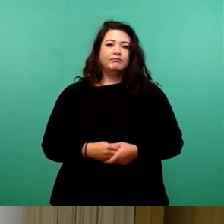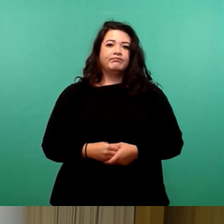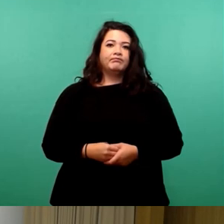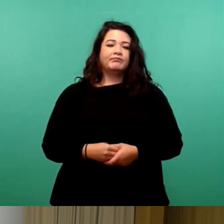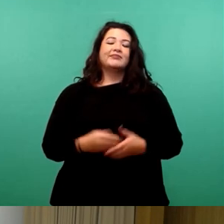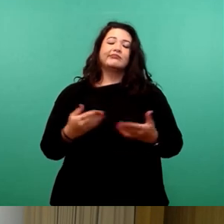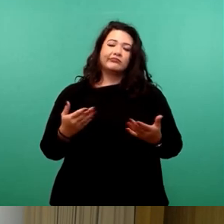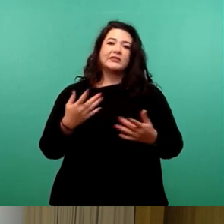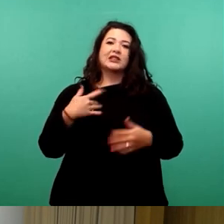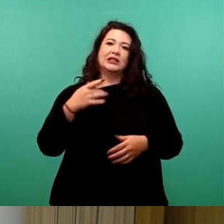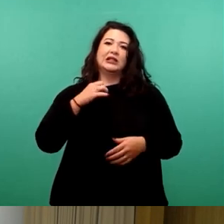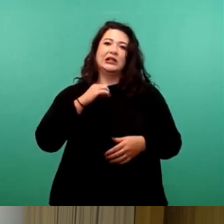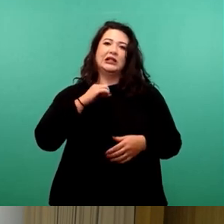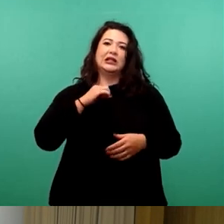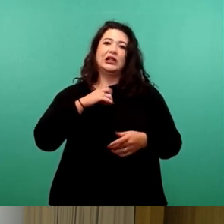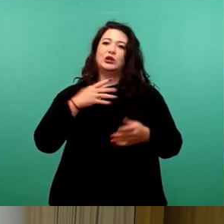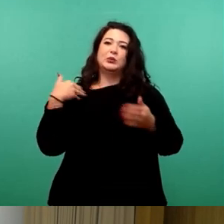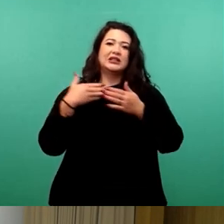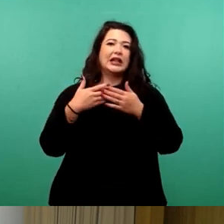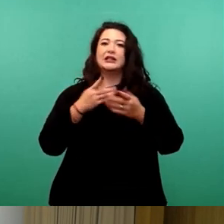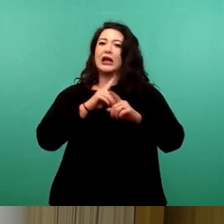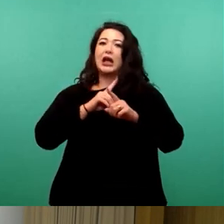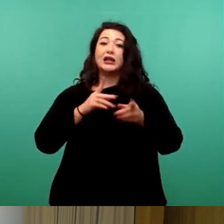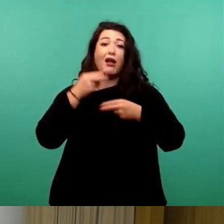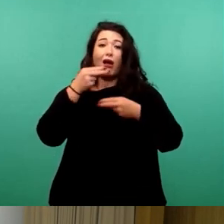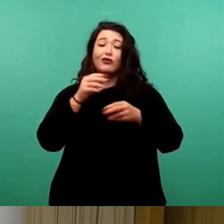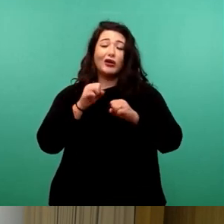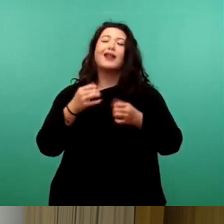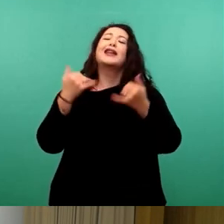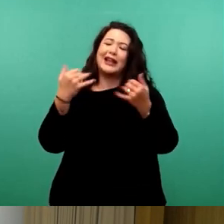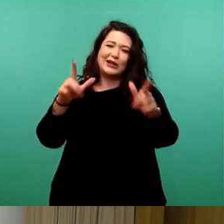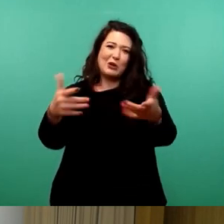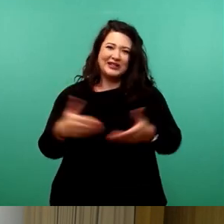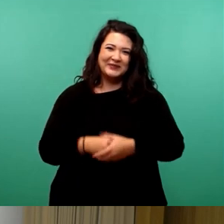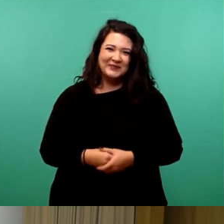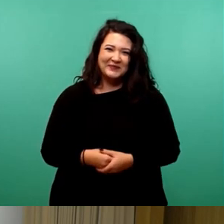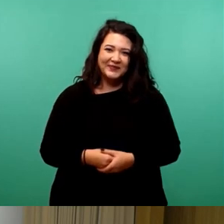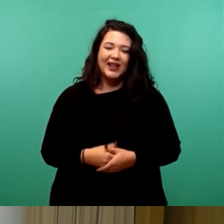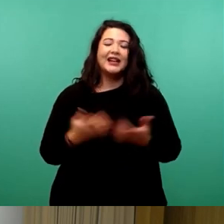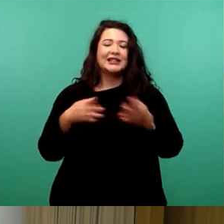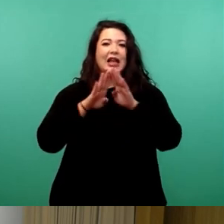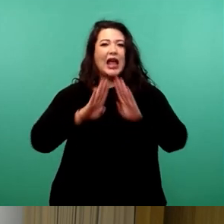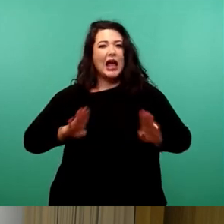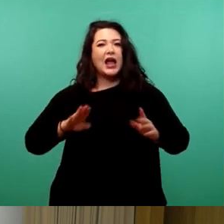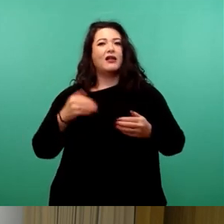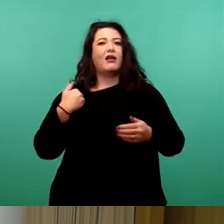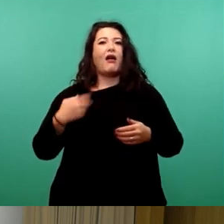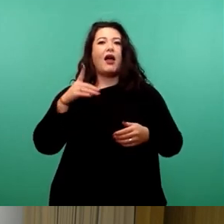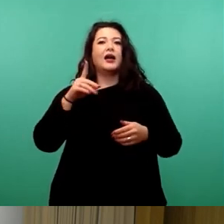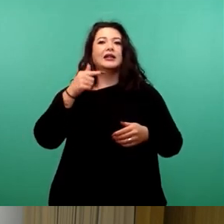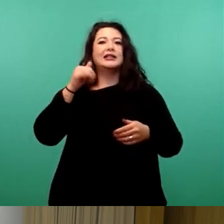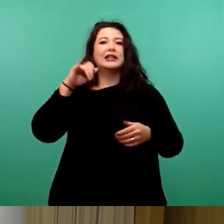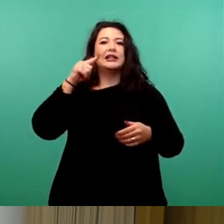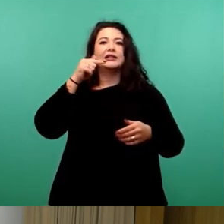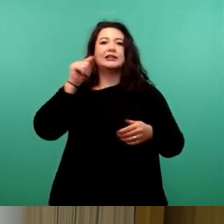traurig gewesen, dass bisher nie beantworten konnte. Jetzt geht es los. Also sehr geehrter Herr Tietze, nochmal den